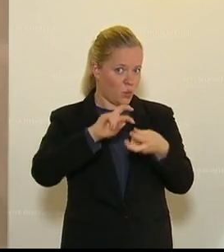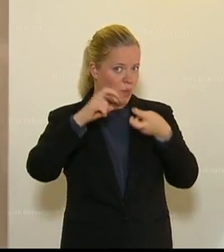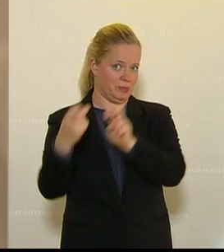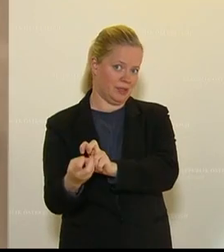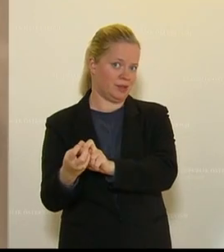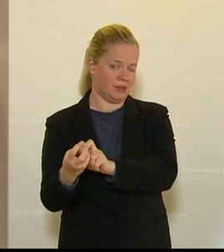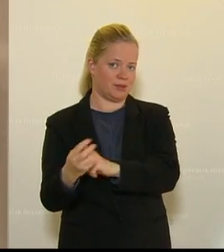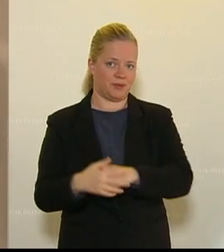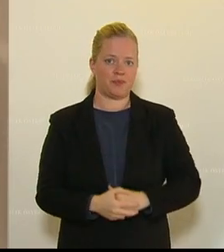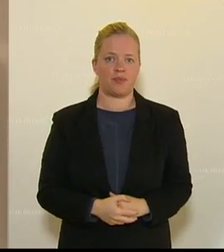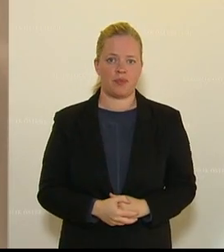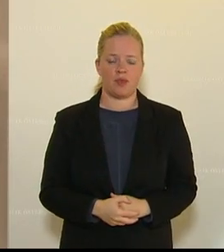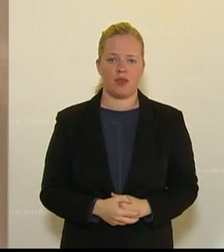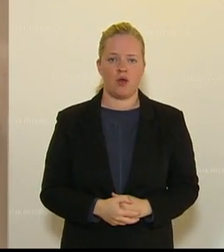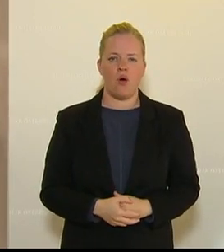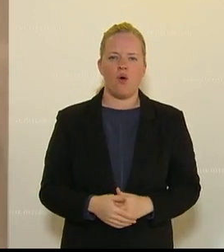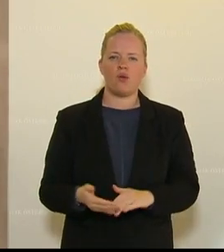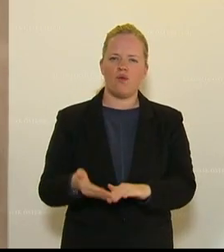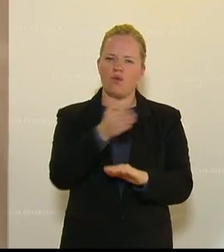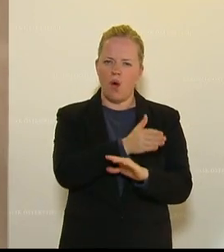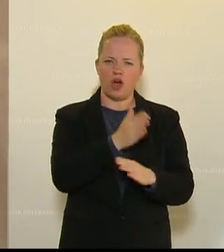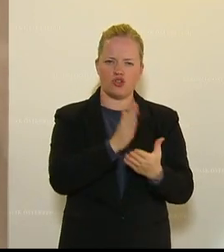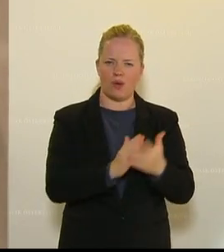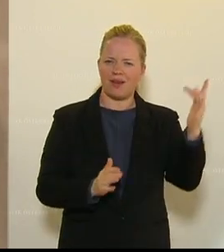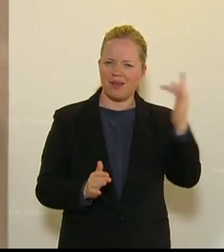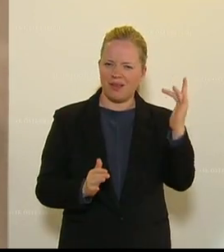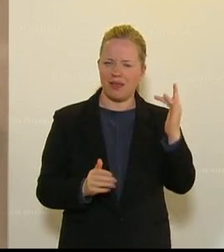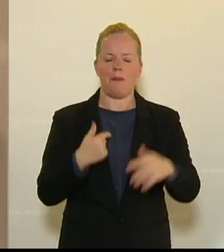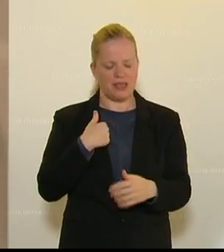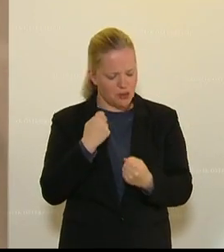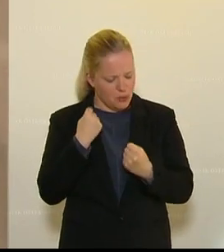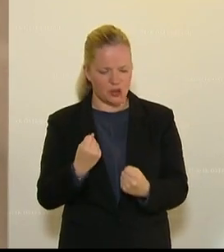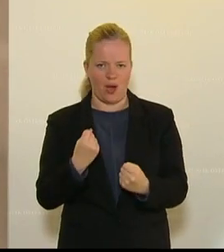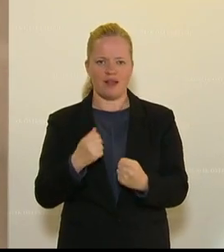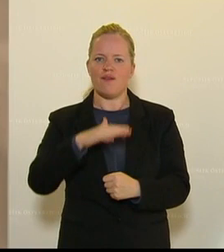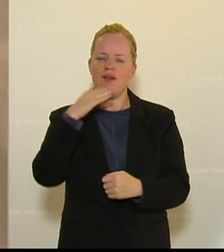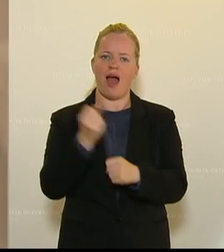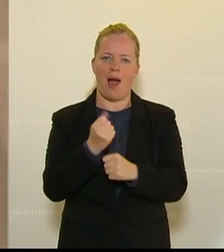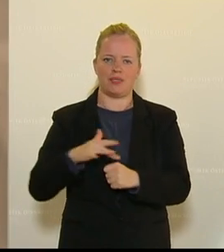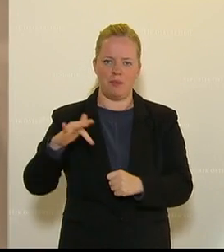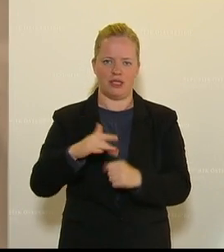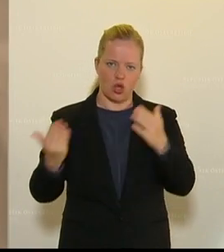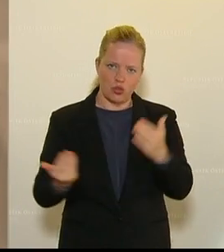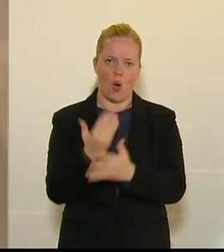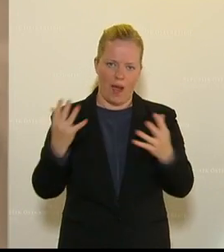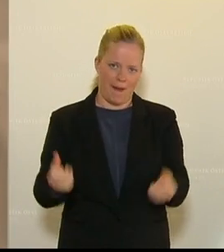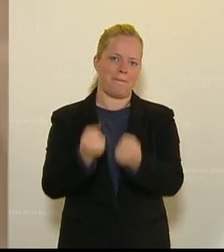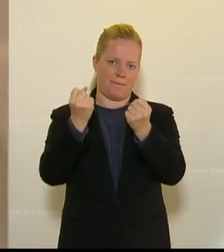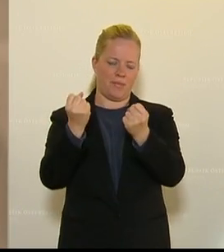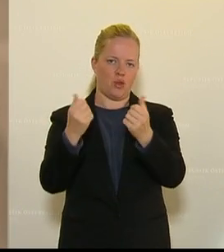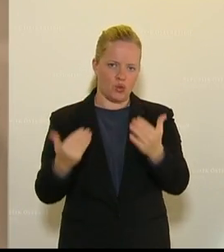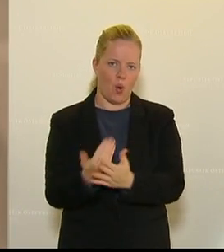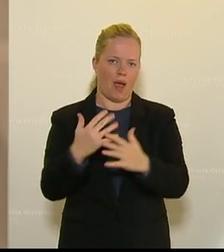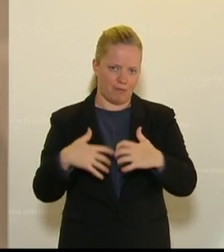Und ich bin davon überzeugt, vorhin gab es ja auch schon die Kritik, hier werden viele Arbeitsplätze auch neu entstehen.